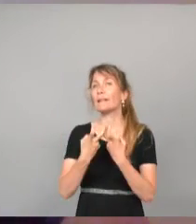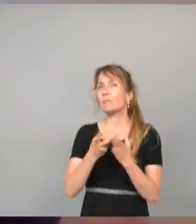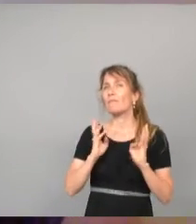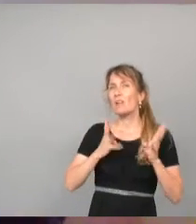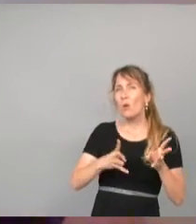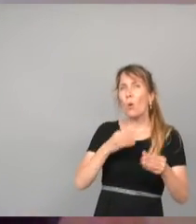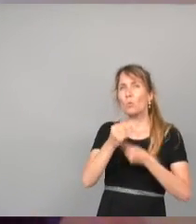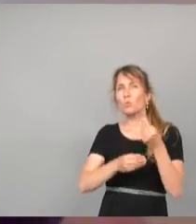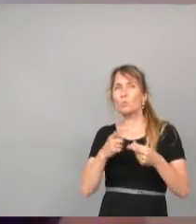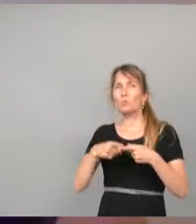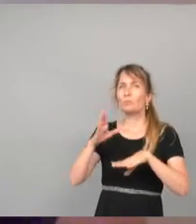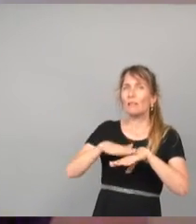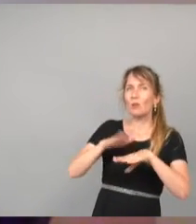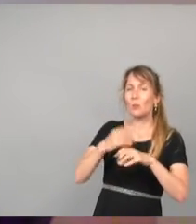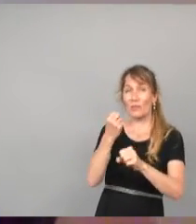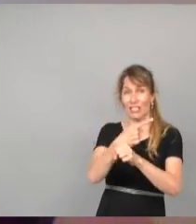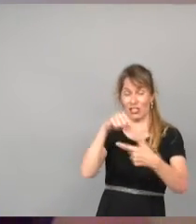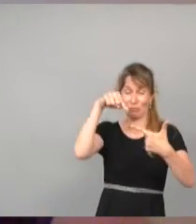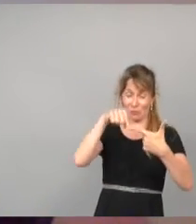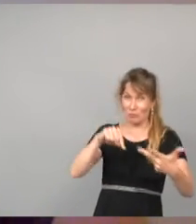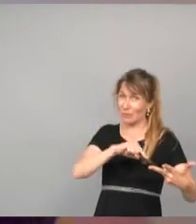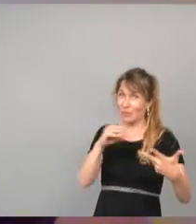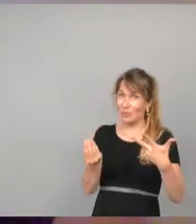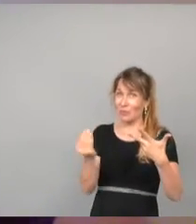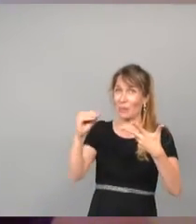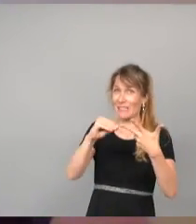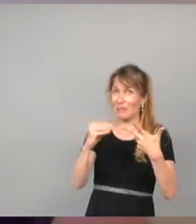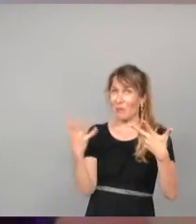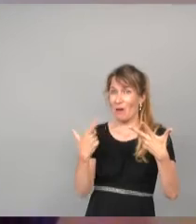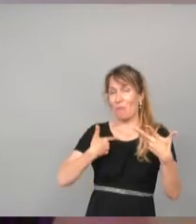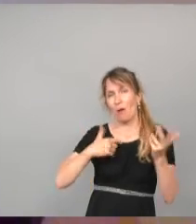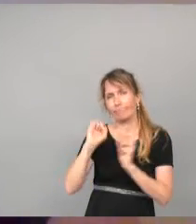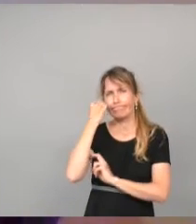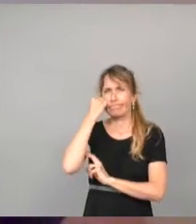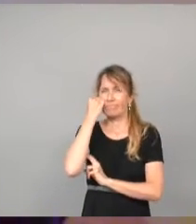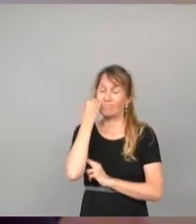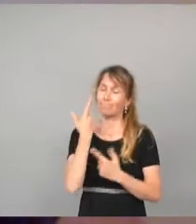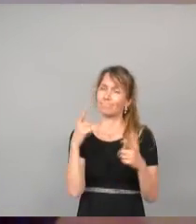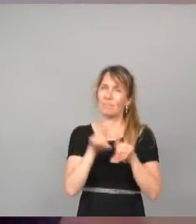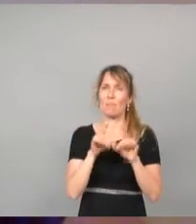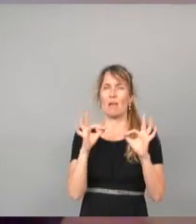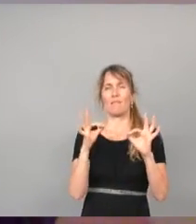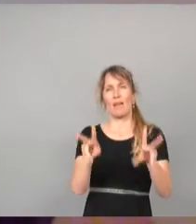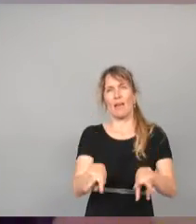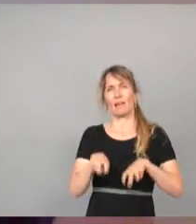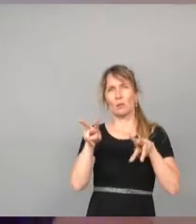déchets, comme on dit, jamais de sans trois. Nous regrettons qu'il en soit de même pour l'agriculture biologique.